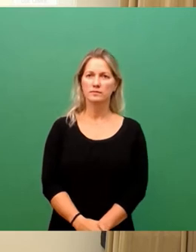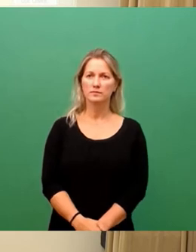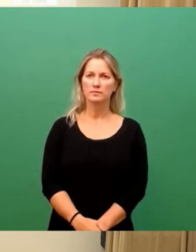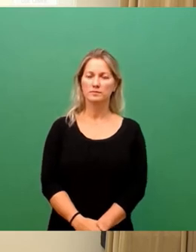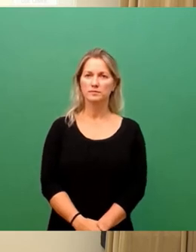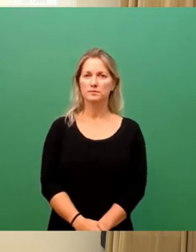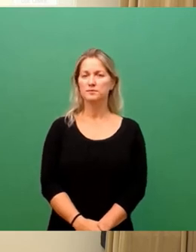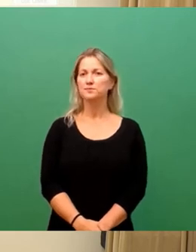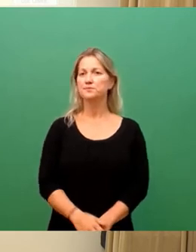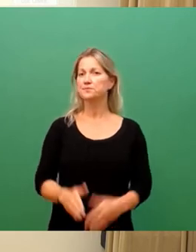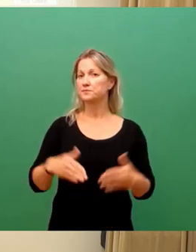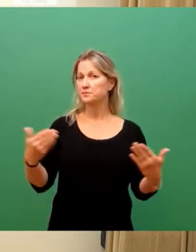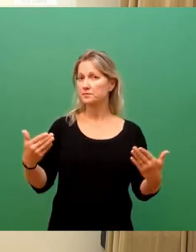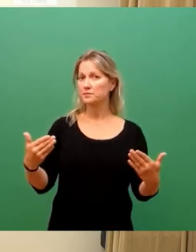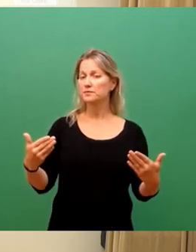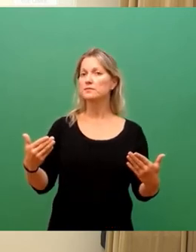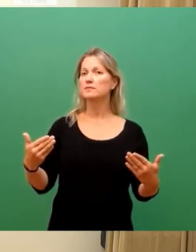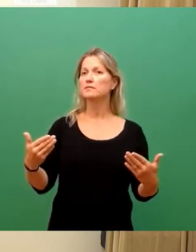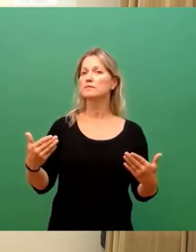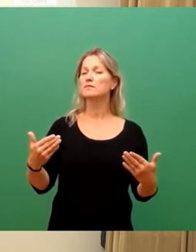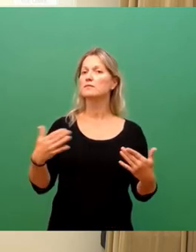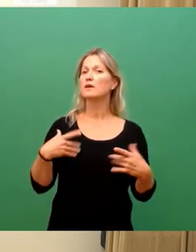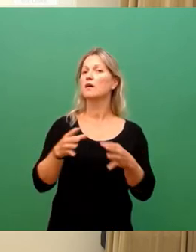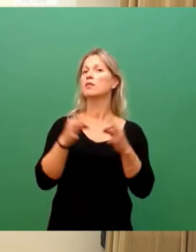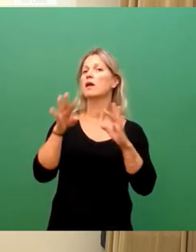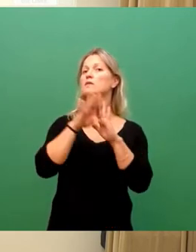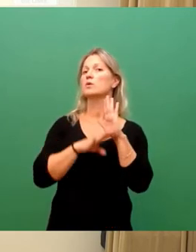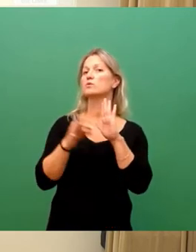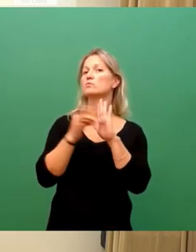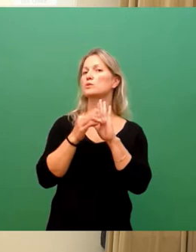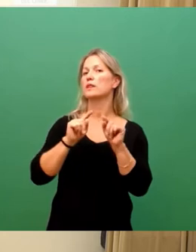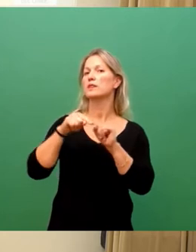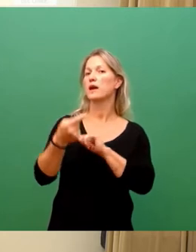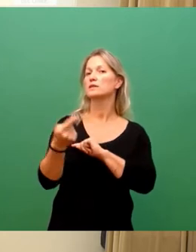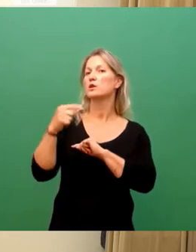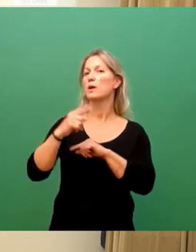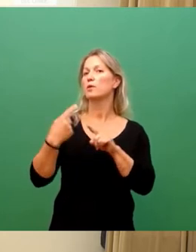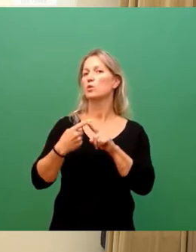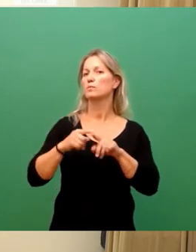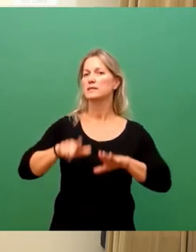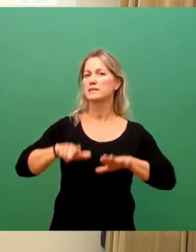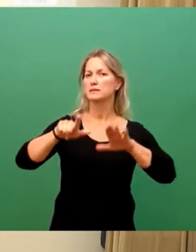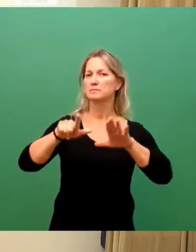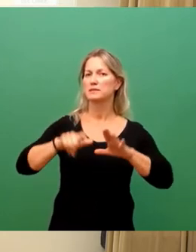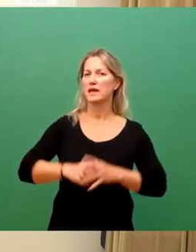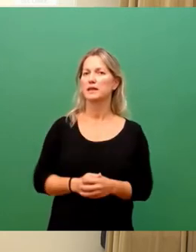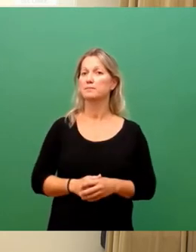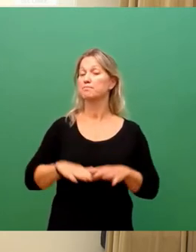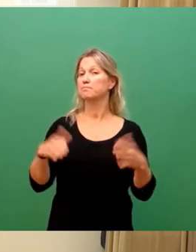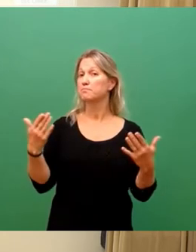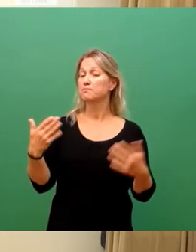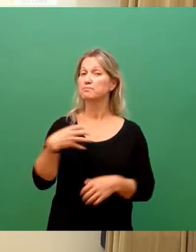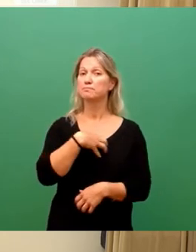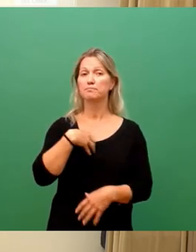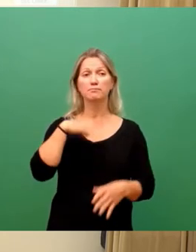Damit zum nächsten Tagesordnungspunkt Nummer 17, Dresdens biologische